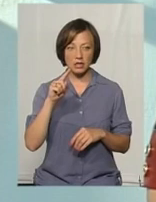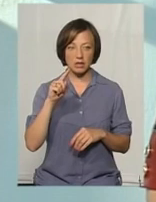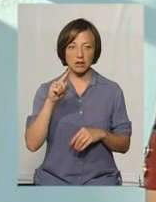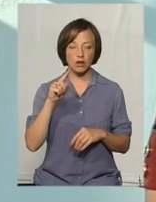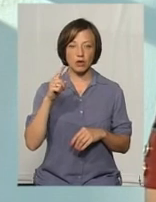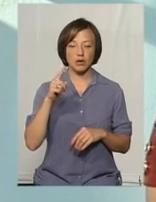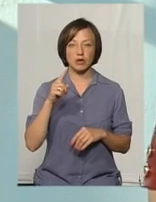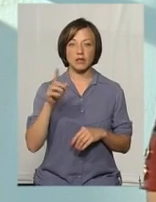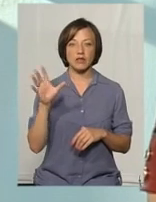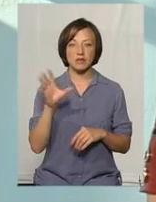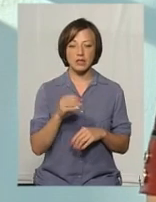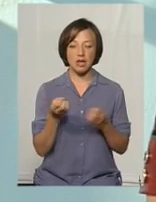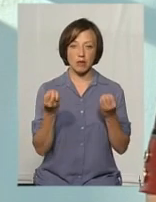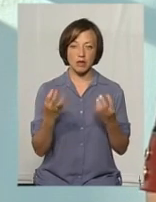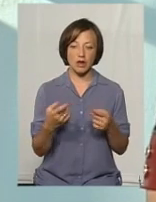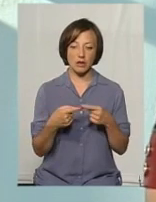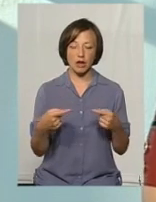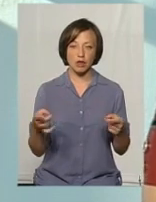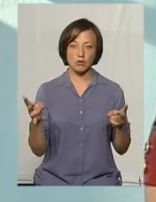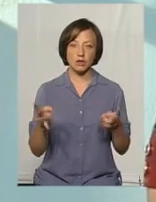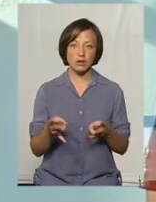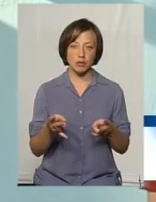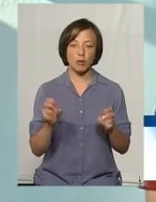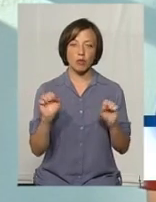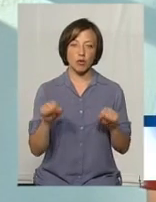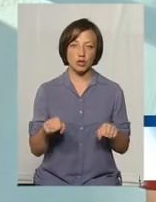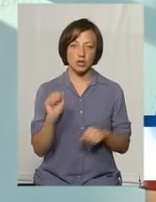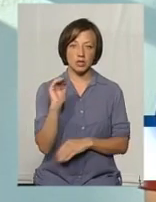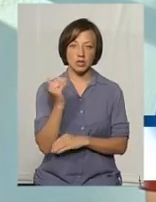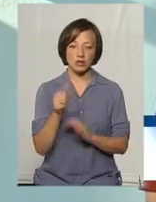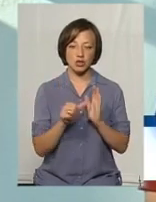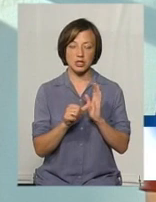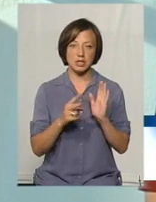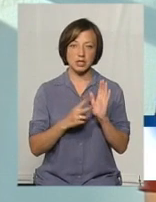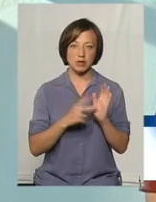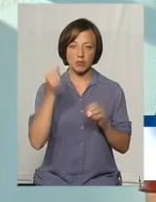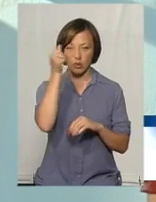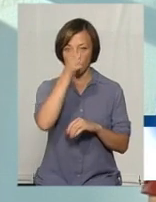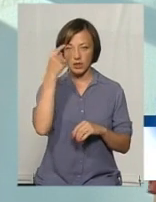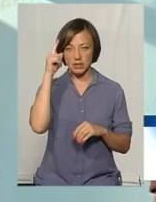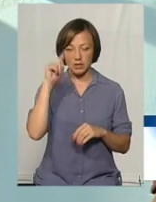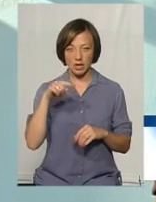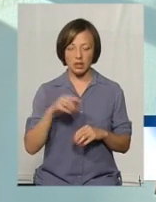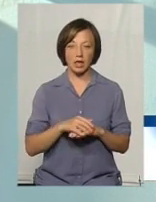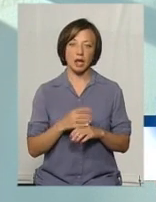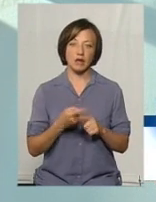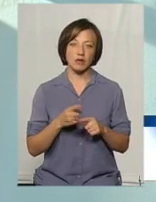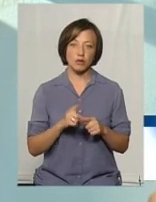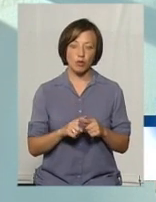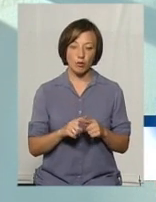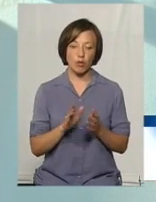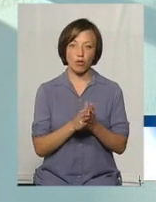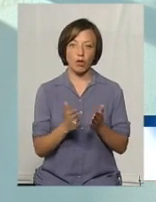усі ті елементарні речі, які потрібно і які може дитина в 6-7 років знати і вміти. І в цьому ж